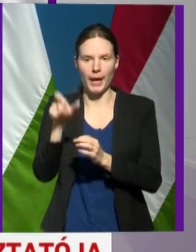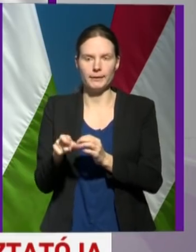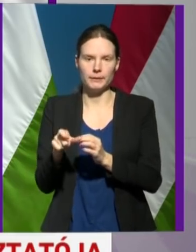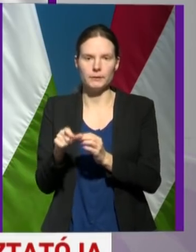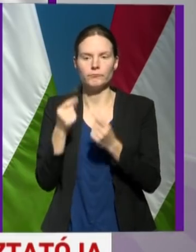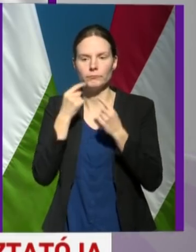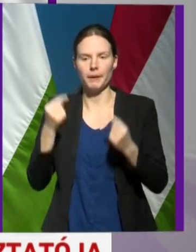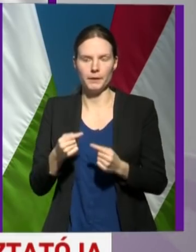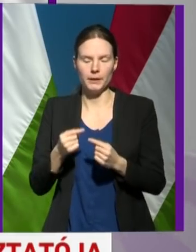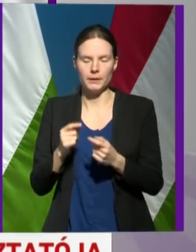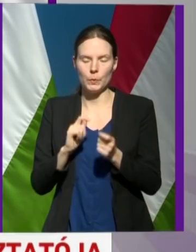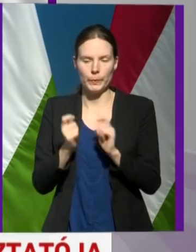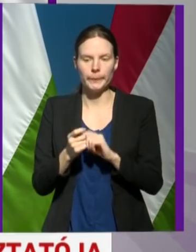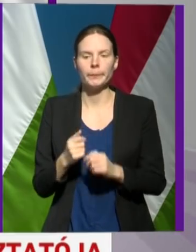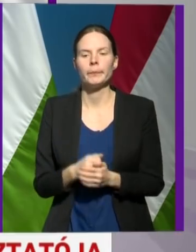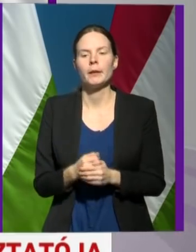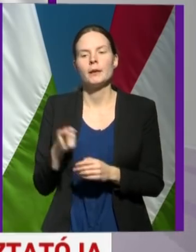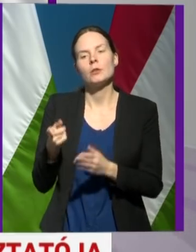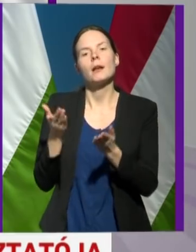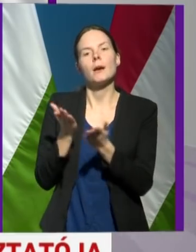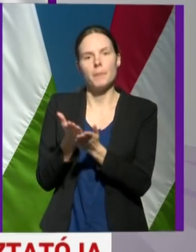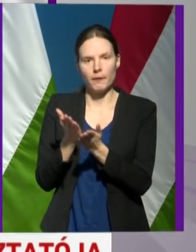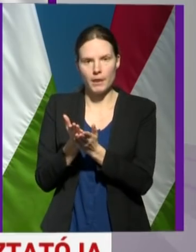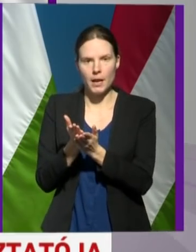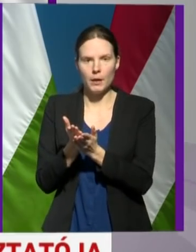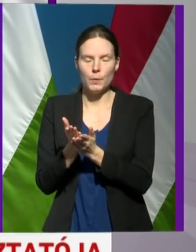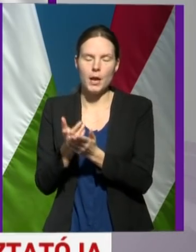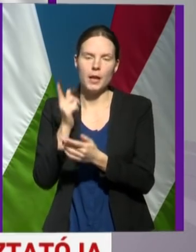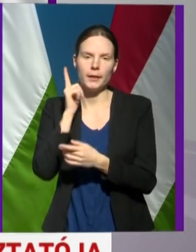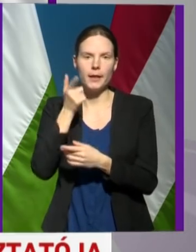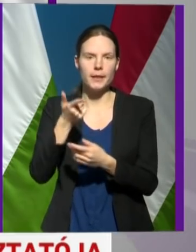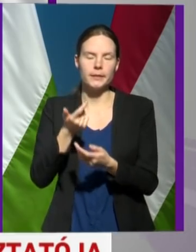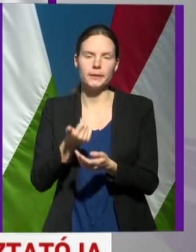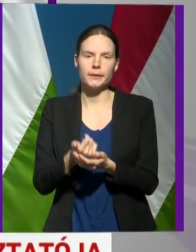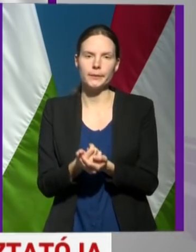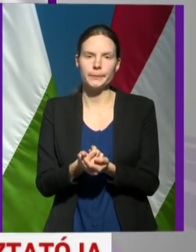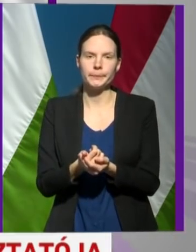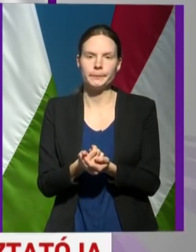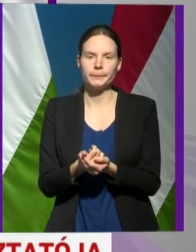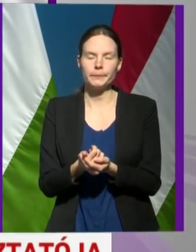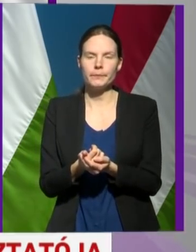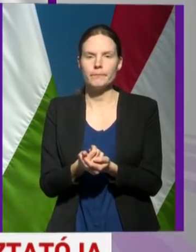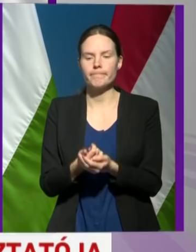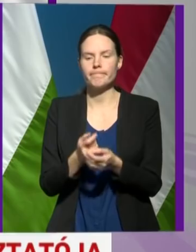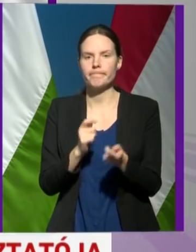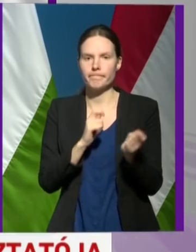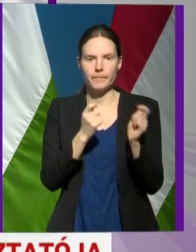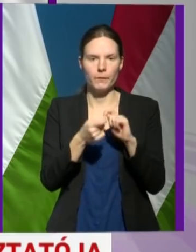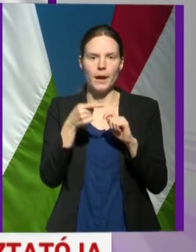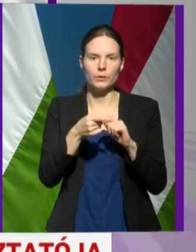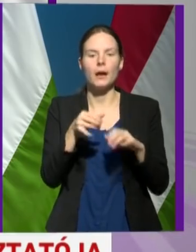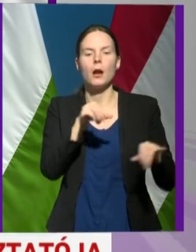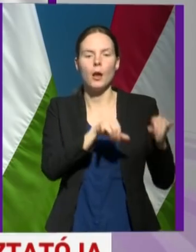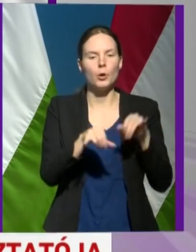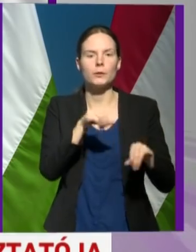és ennek megfelelően fog nagy valószínűséggel változni a